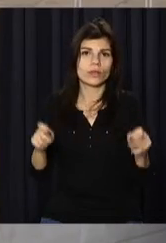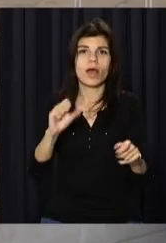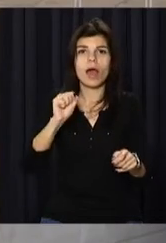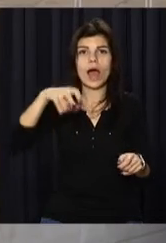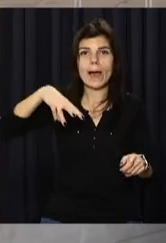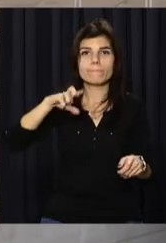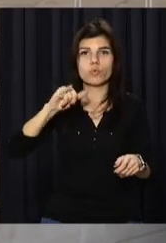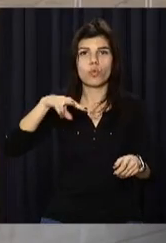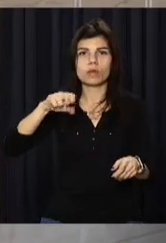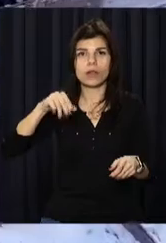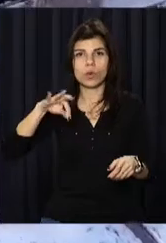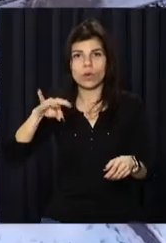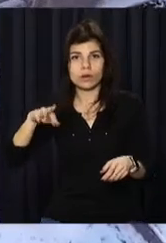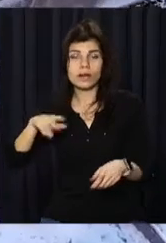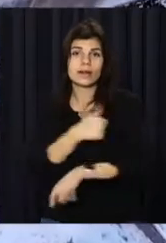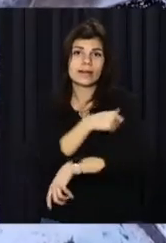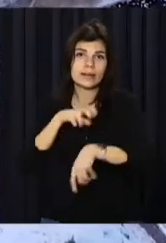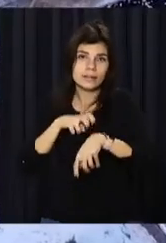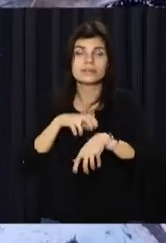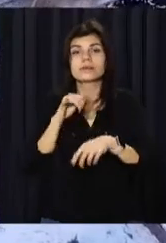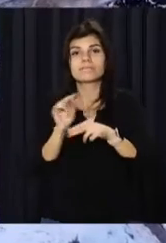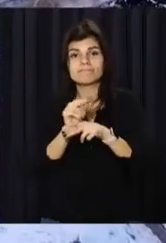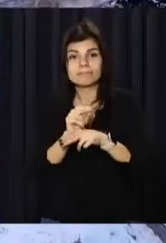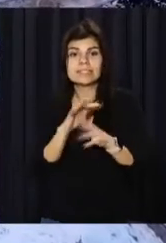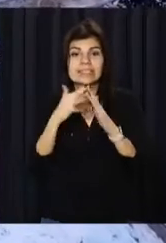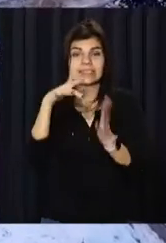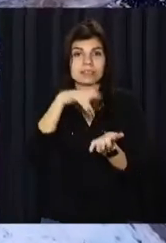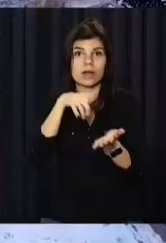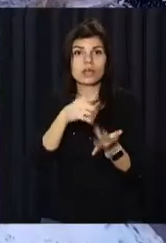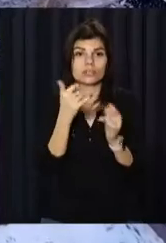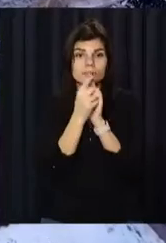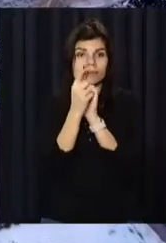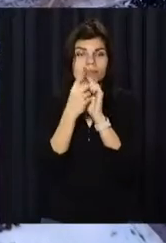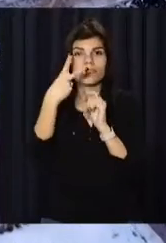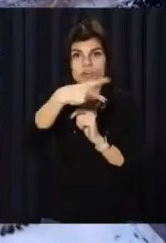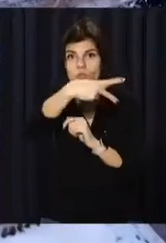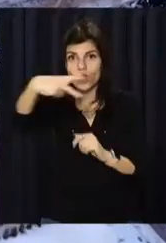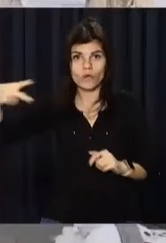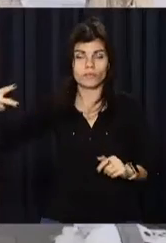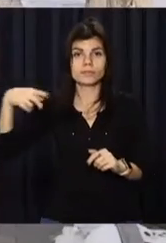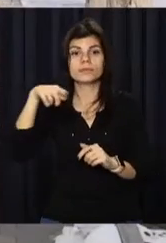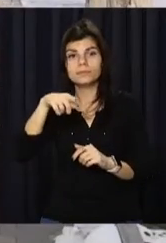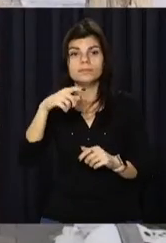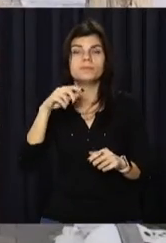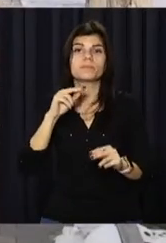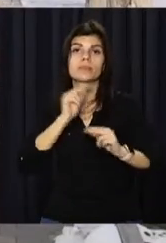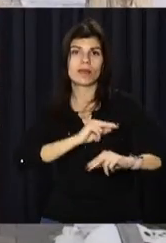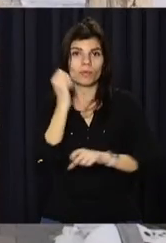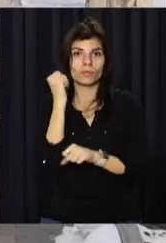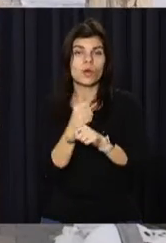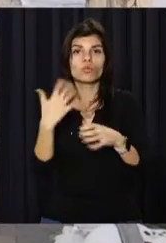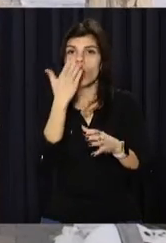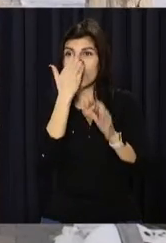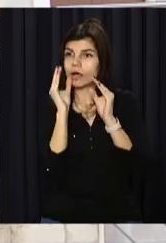Щоб створити гідні умови для лікарів та їхніх пацієнтів, у центрі села зараз реконструюють двоповерхівку. Підрядники вже утеплили